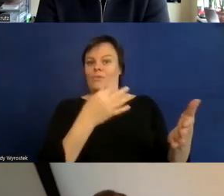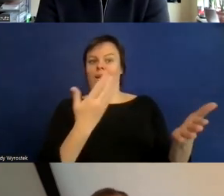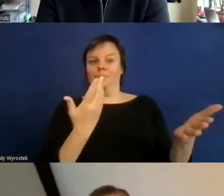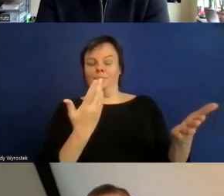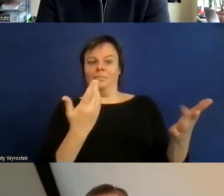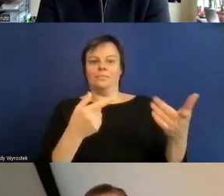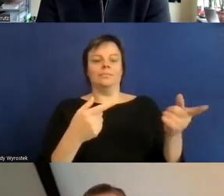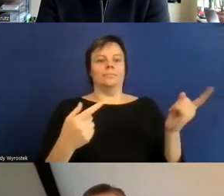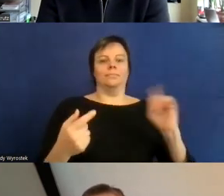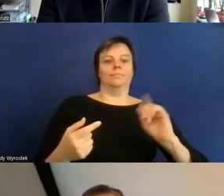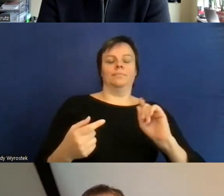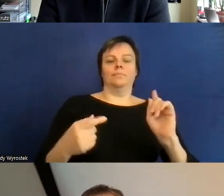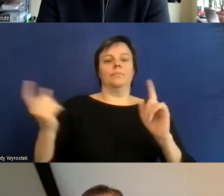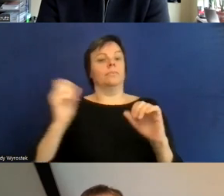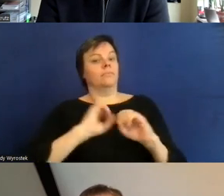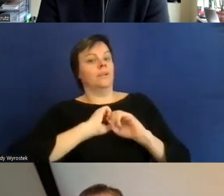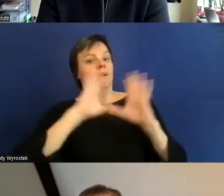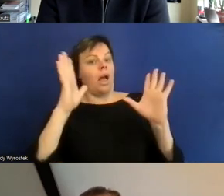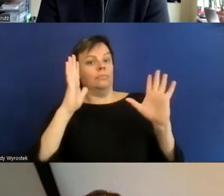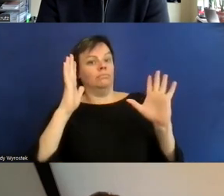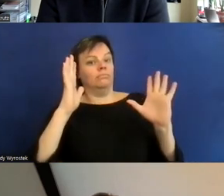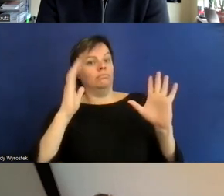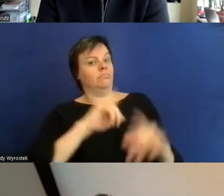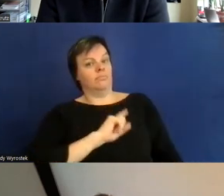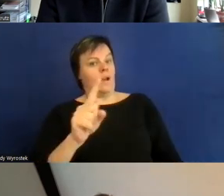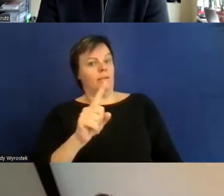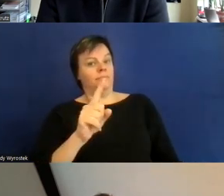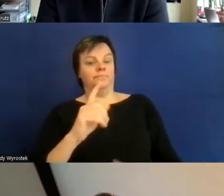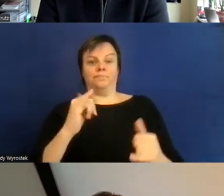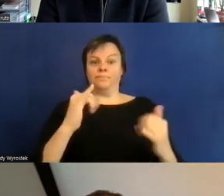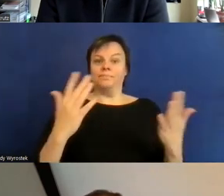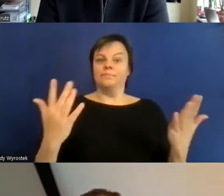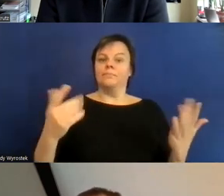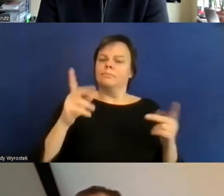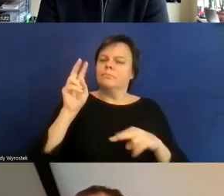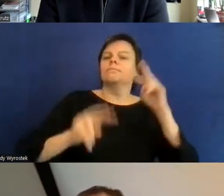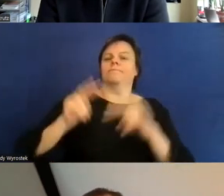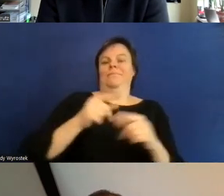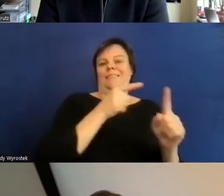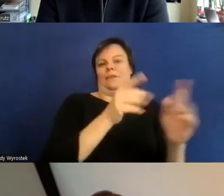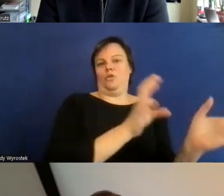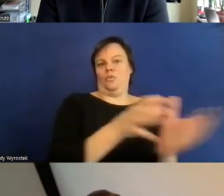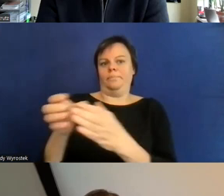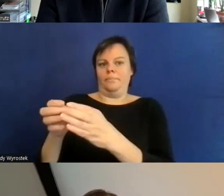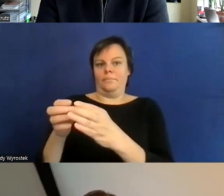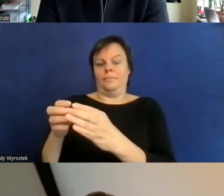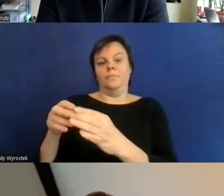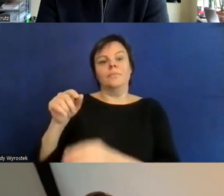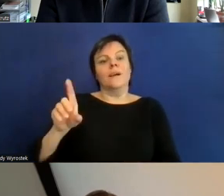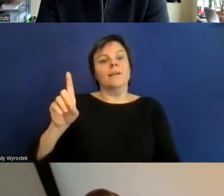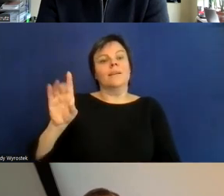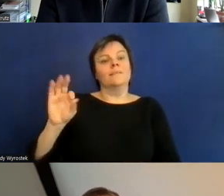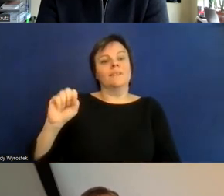ganz klares Nein ja also es sind ja unterschiedliche Zielgruppen das BFSG wendet sich an Teile der Privatwirtschaft